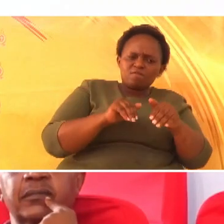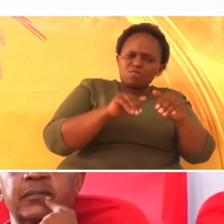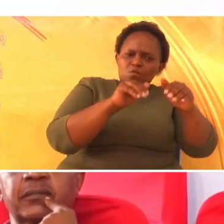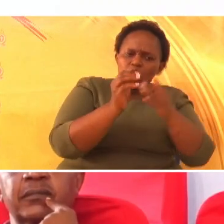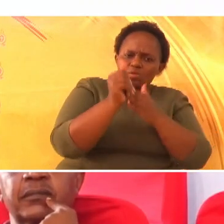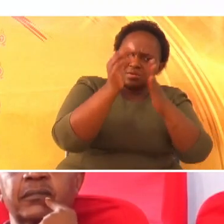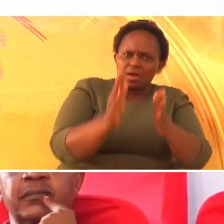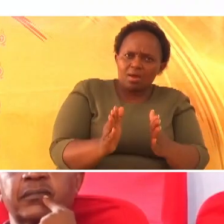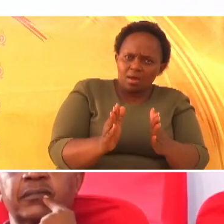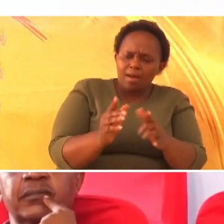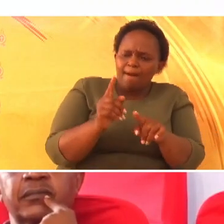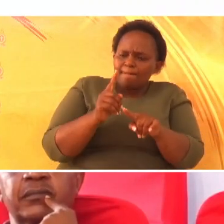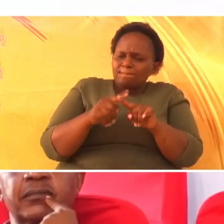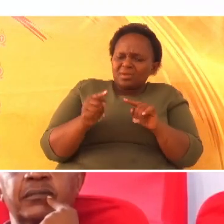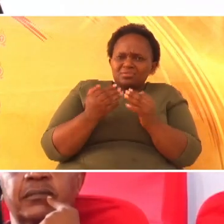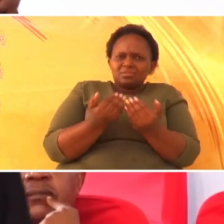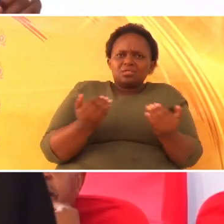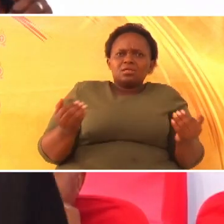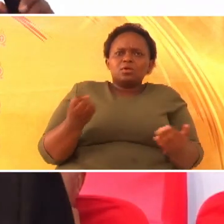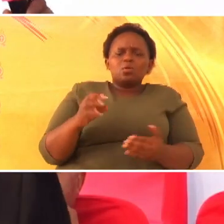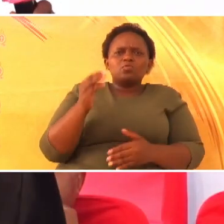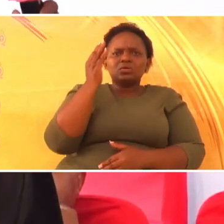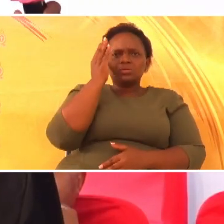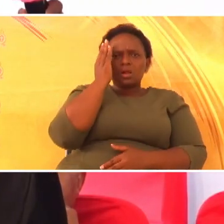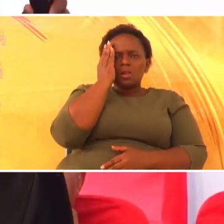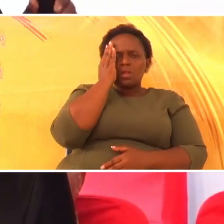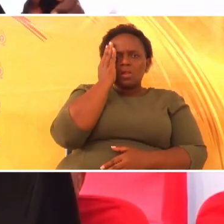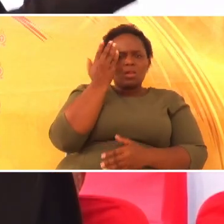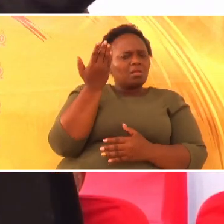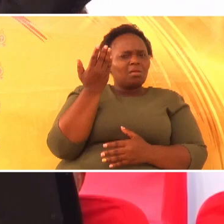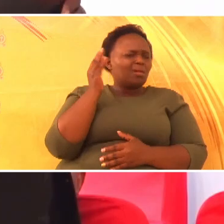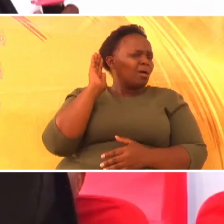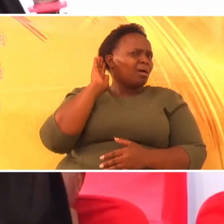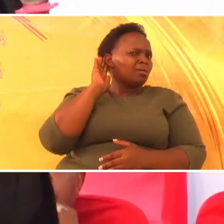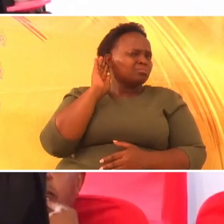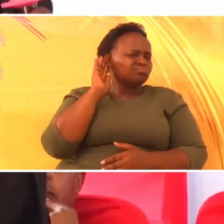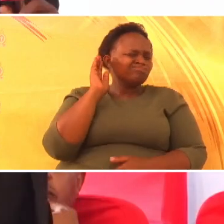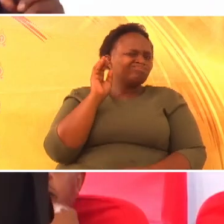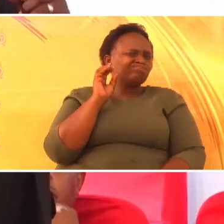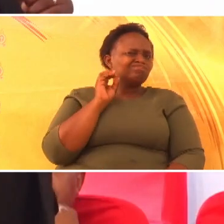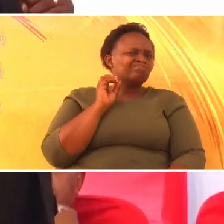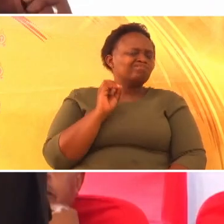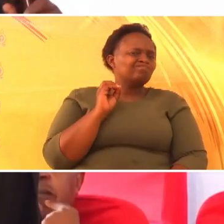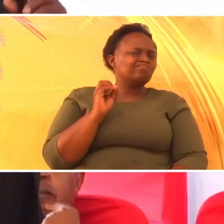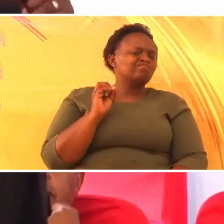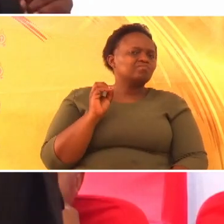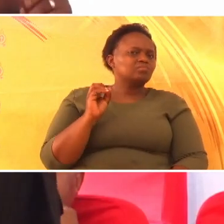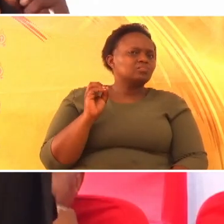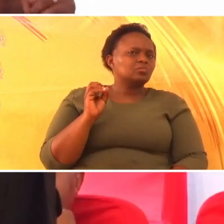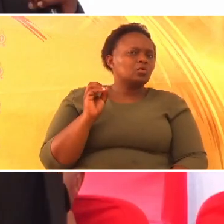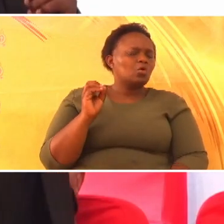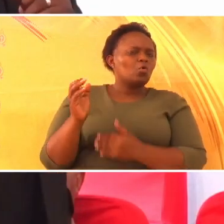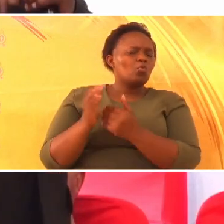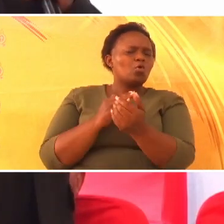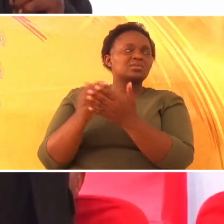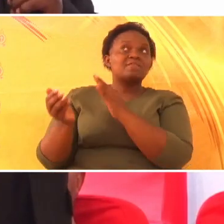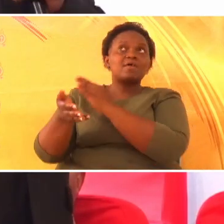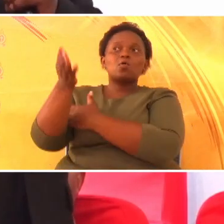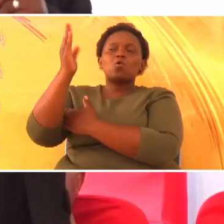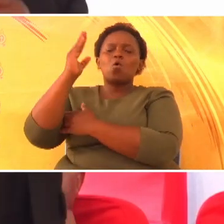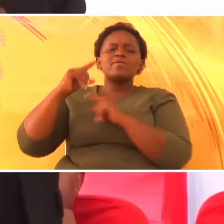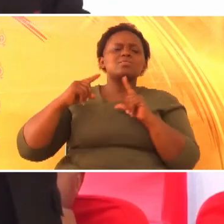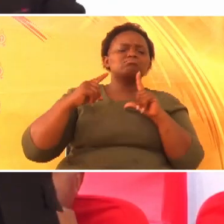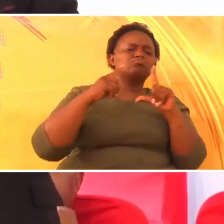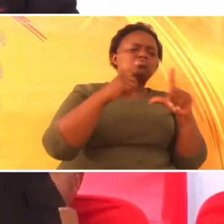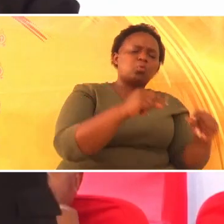hivyo. Lakini wana wa Israeli hawasikii yale mimi mungu nina ya